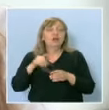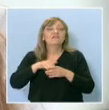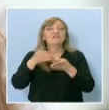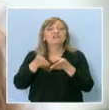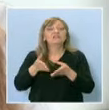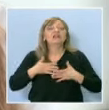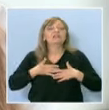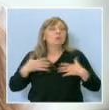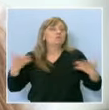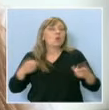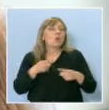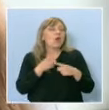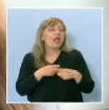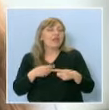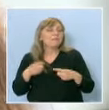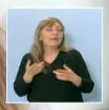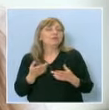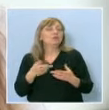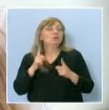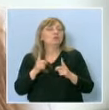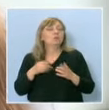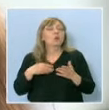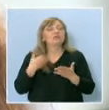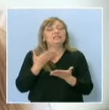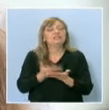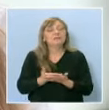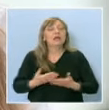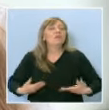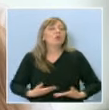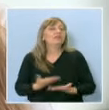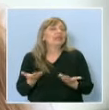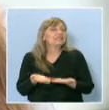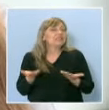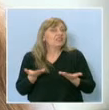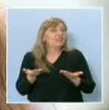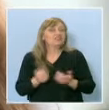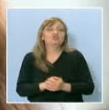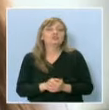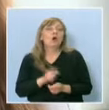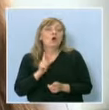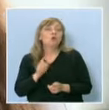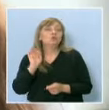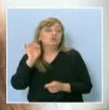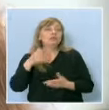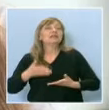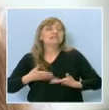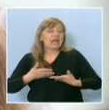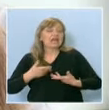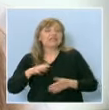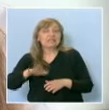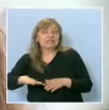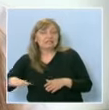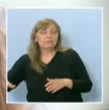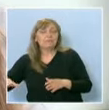митични анименти, които могат да бъдат представени по много интересни начини, които биха се харесали и на малките.